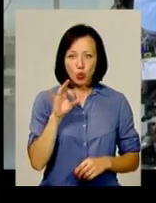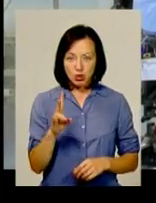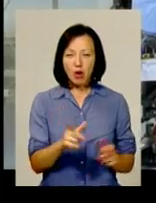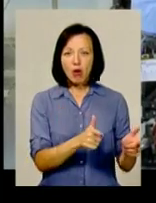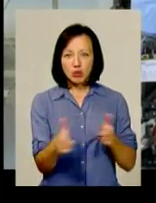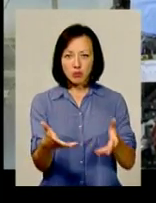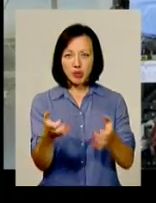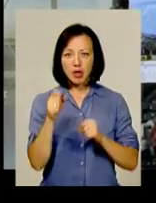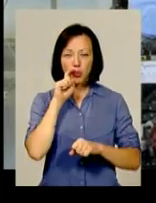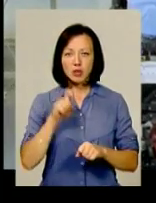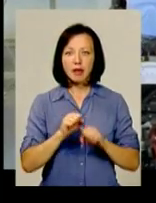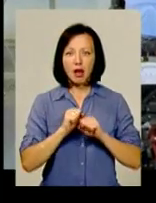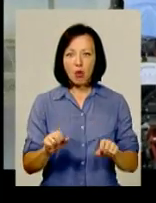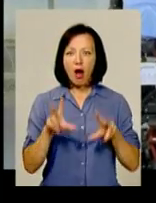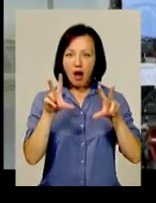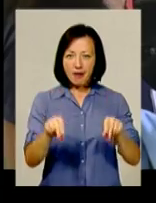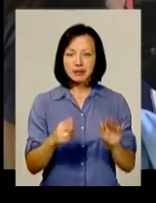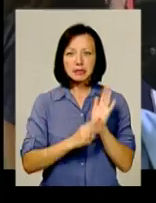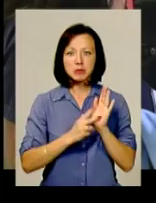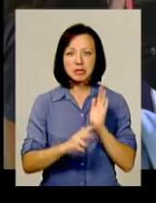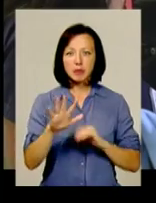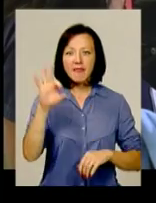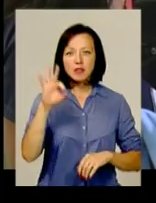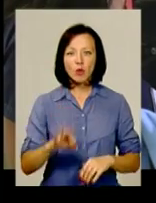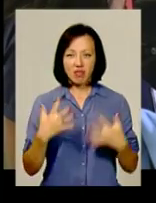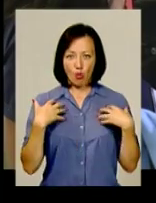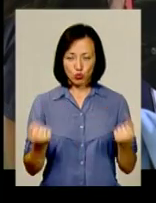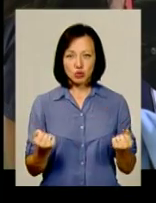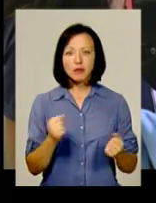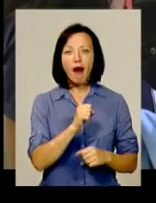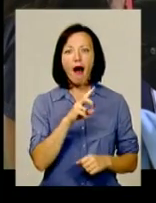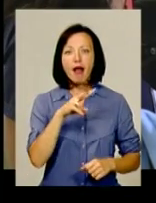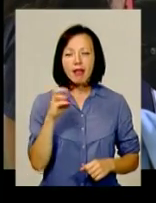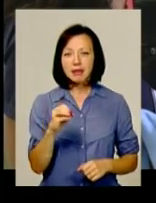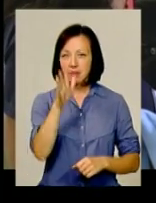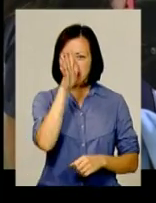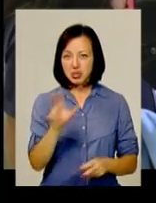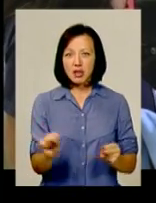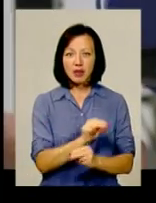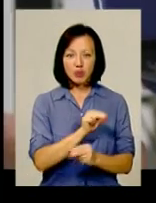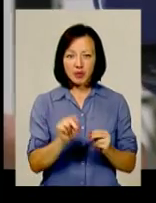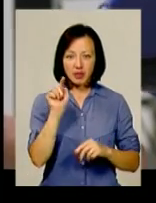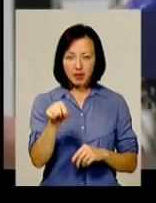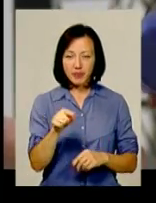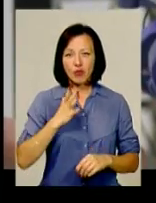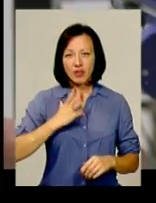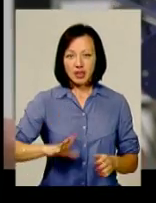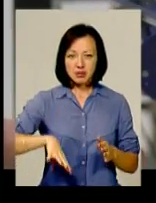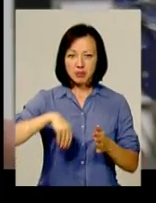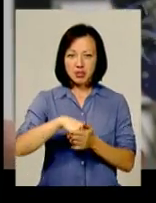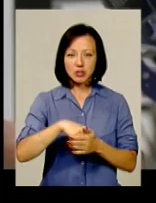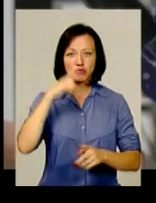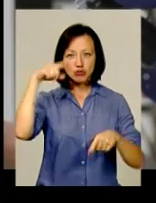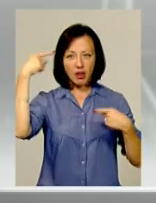українського героя. Гарантія на одужання – аж 75%. Однак за п'ятимісячне лікування в Меморіал Херман доведеться викласти